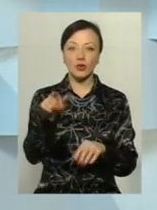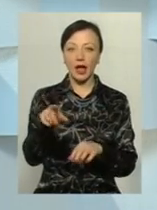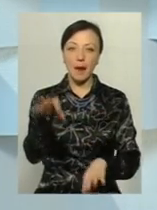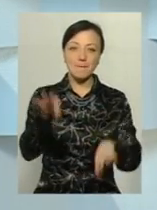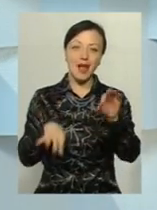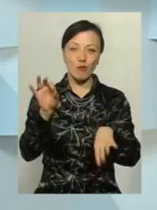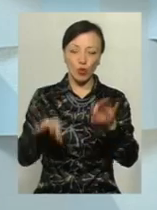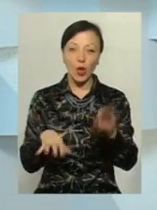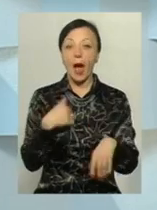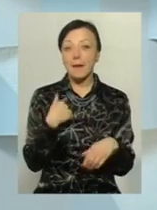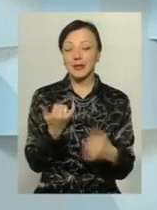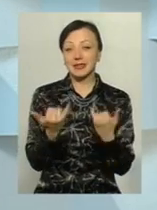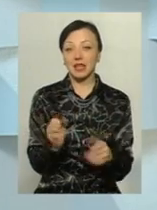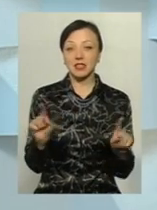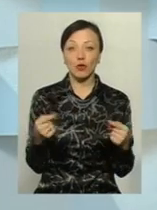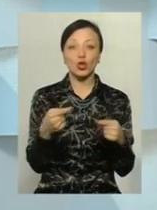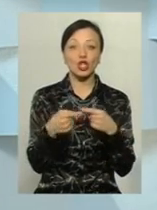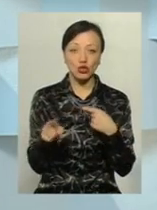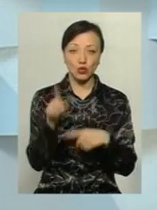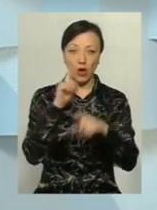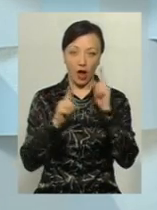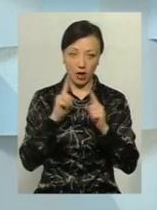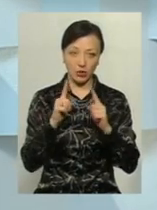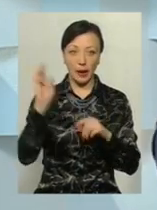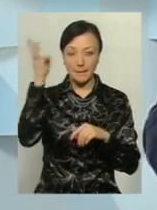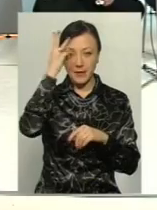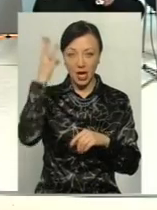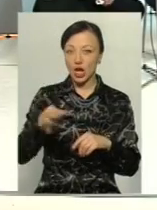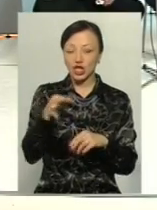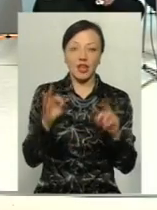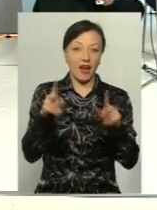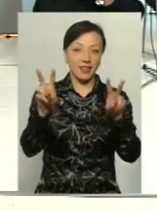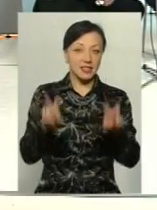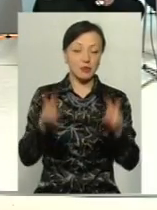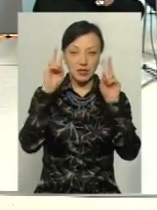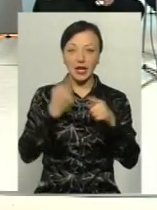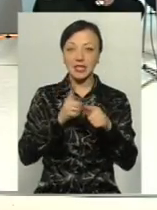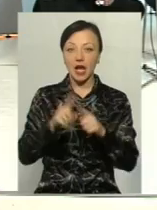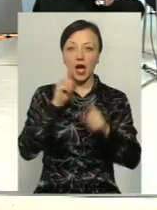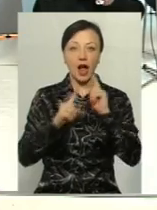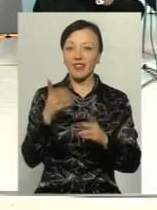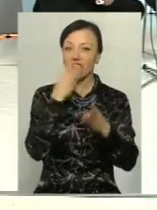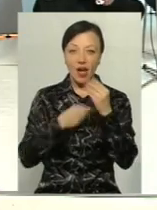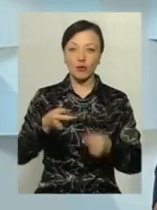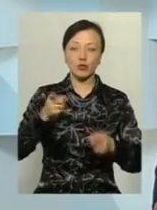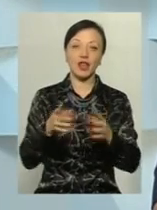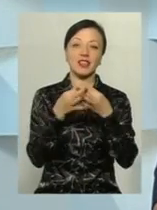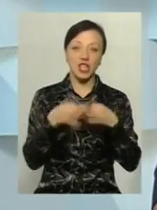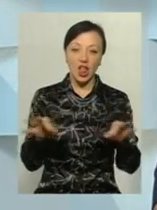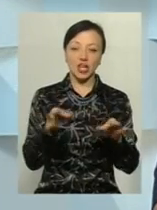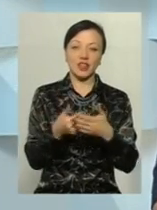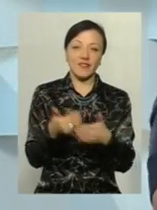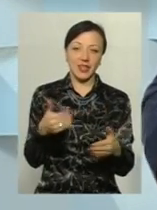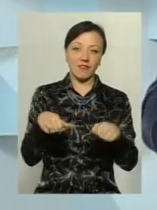маніпулюють. Ми зараз створюємо іншу раду Хмельницької, як ми її називаємо. І ця рада буде не фейкова, вона буде незалежна від